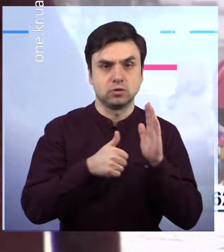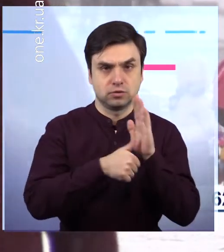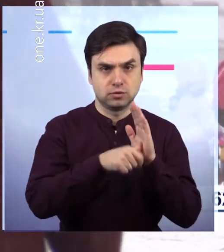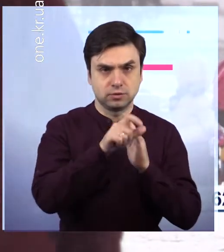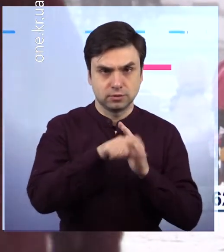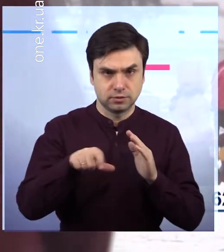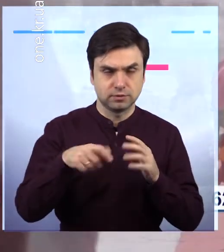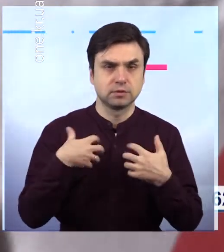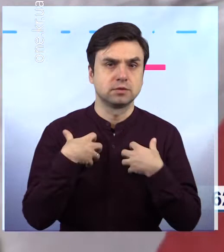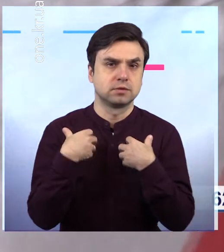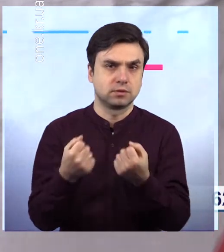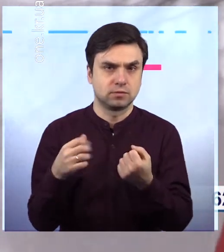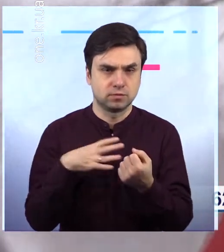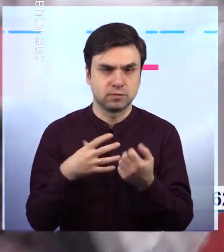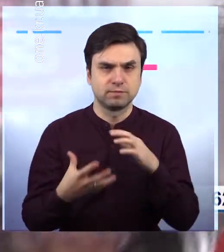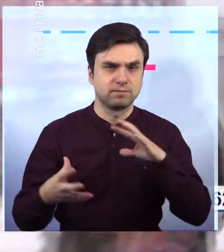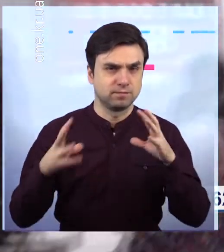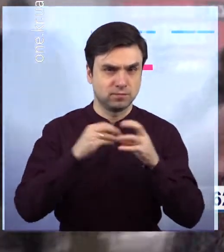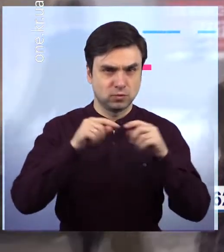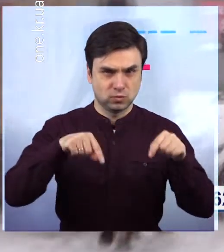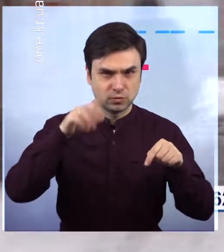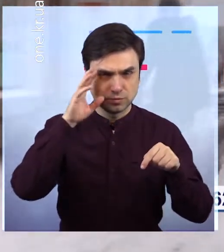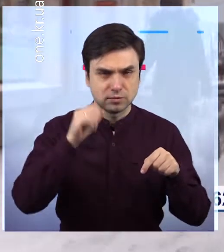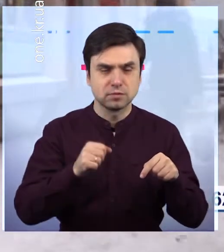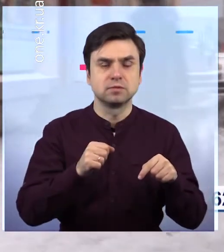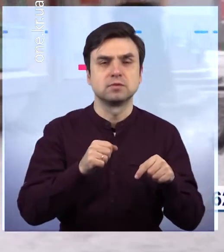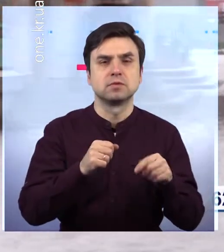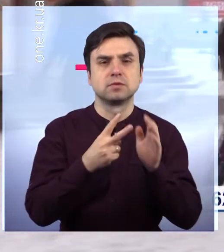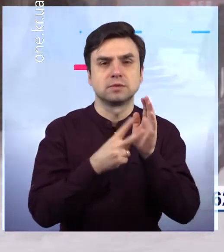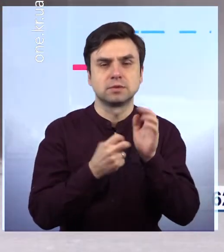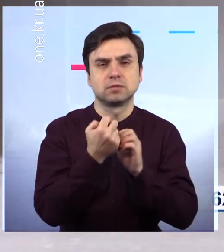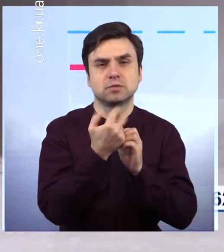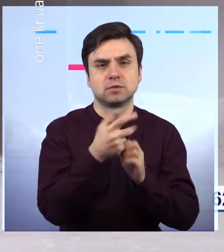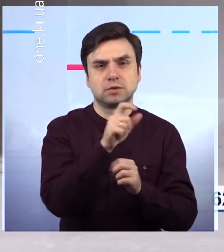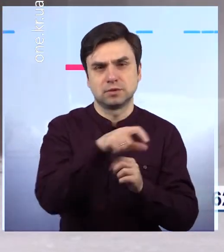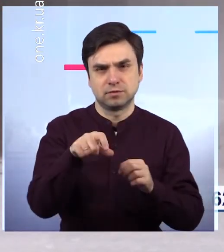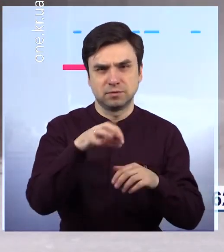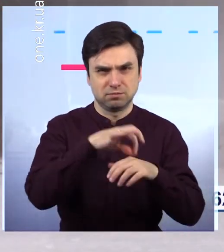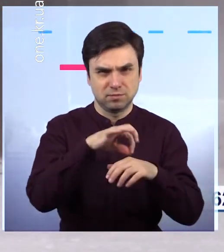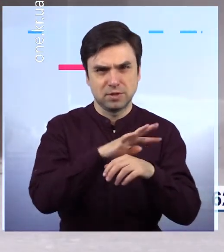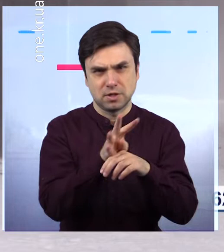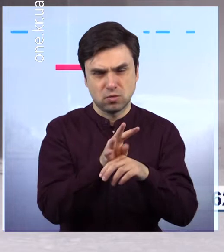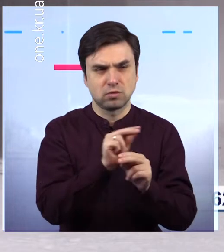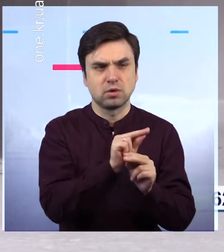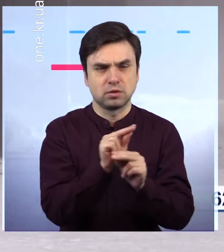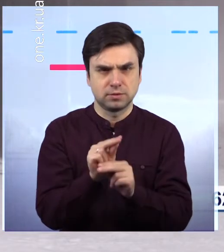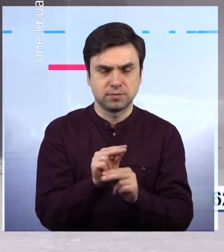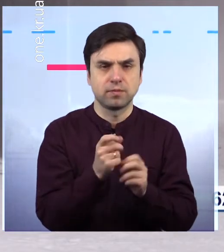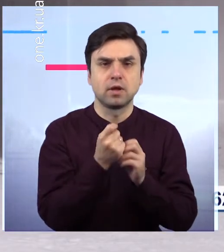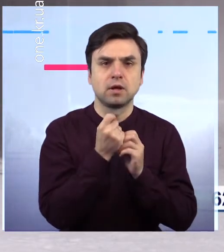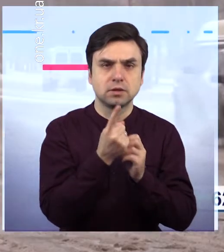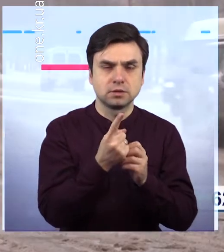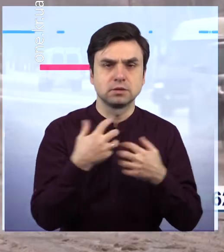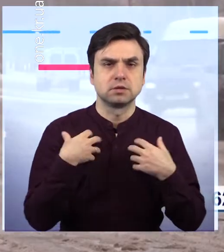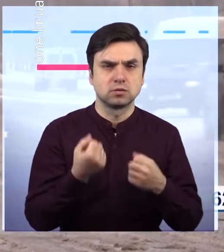недугу. І загалом на сьогодні у Кривому Розі від коронавірусу лікується 713 пацієнтів, 11 у важкому стані, в